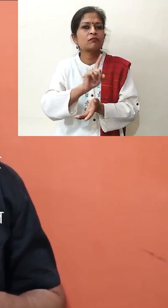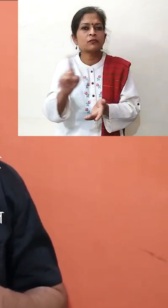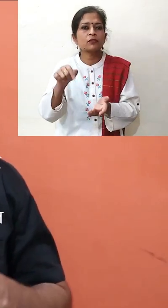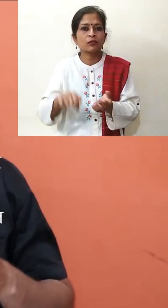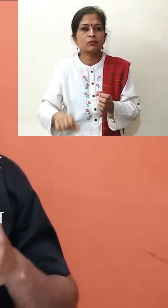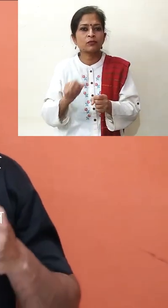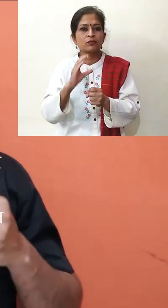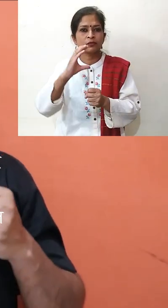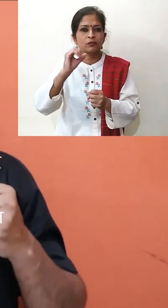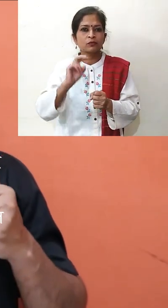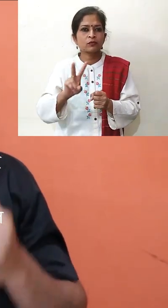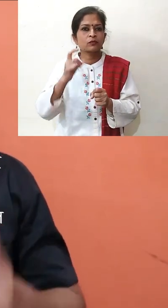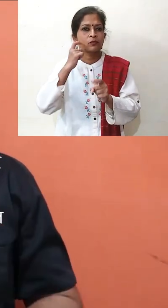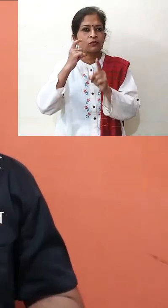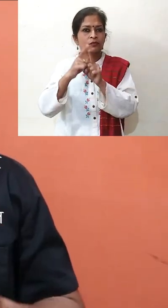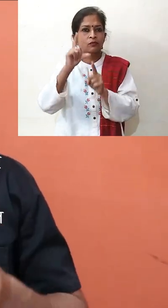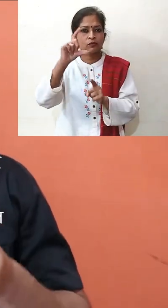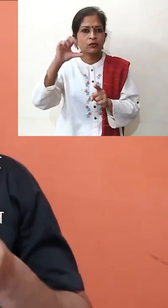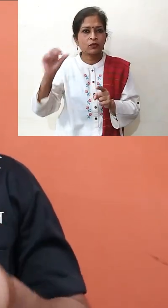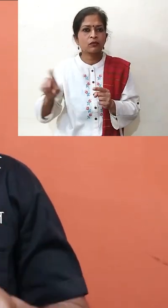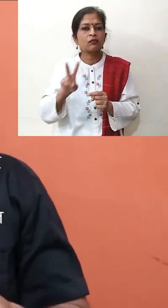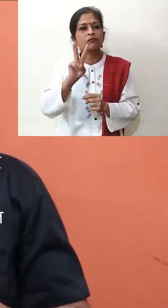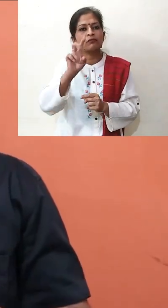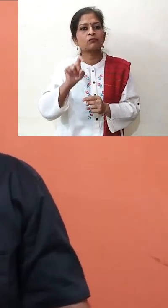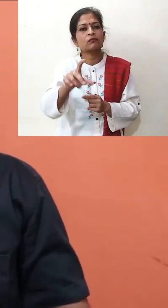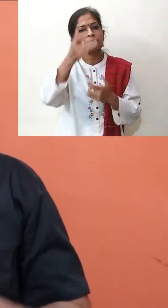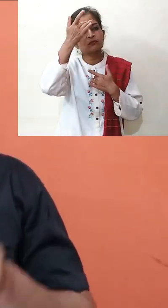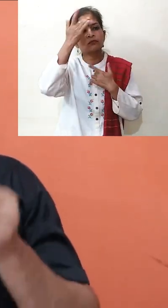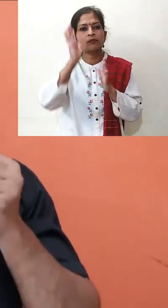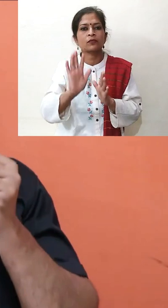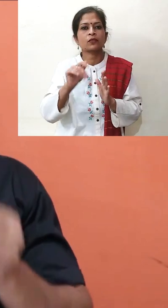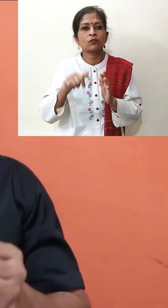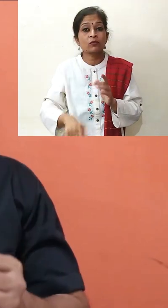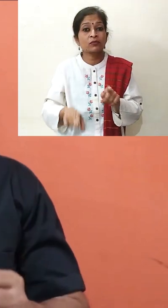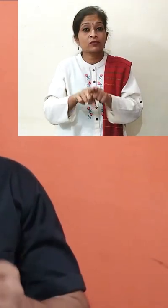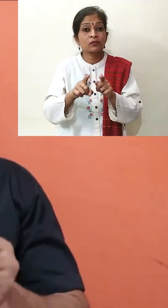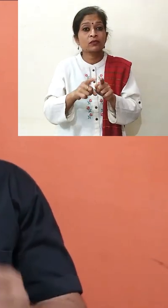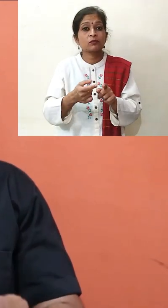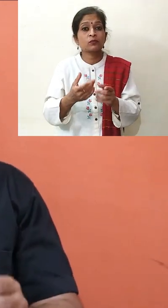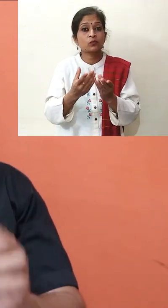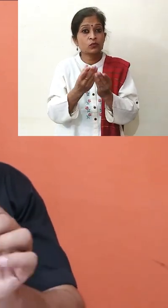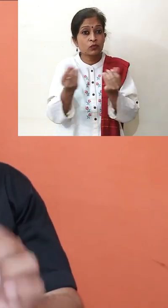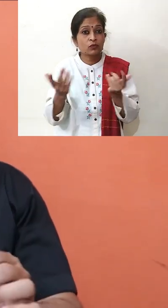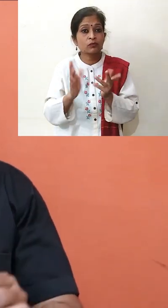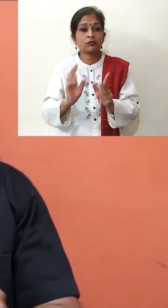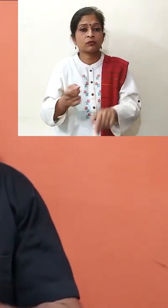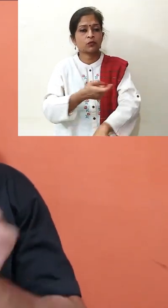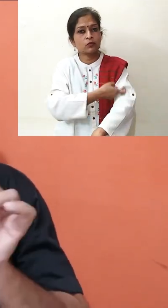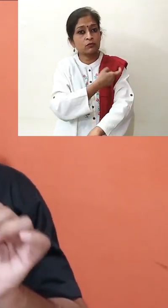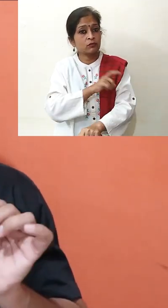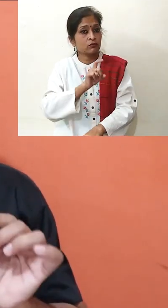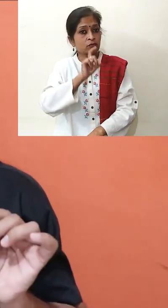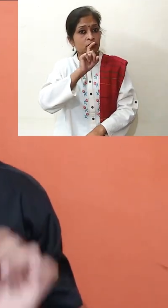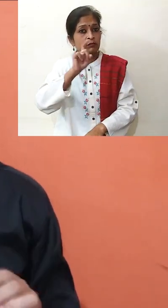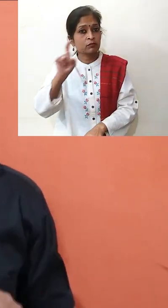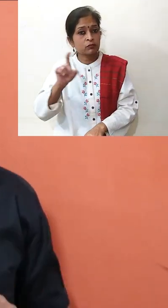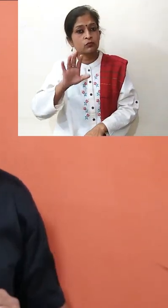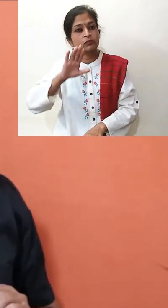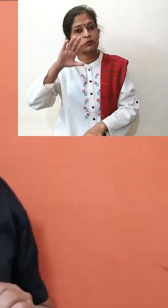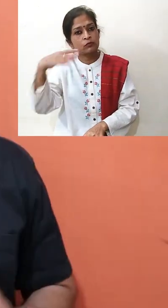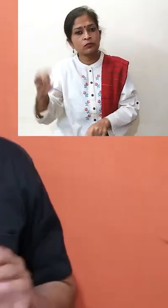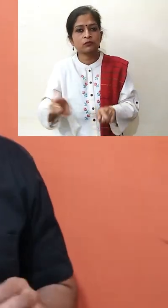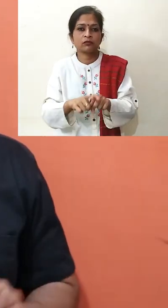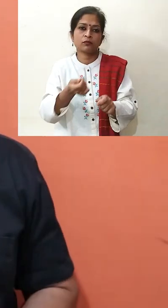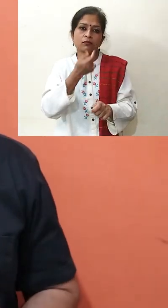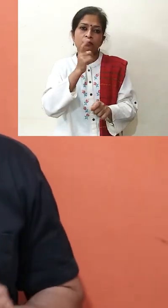इसलिए जब भी अगर हम treatment की बात करते हैं तो डॉक्टर की सला के बिना किसी भी प्रकार का कोई treatment ना किया